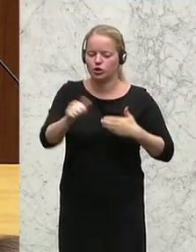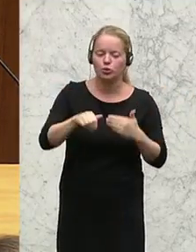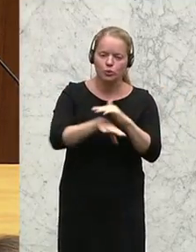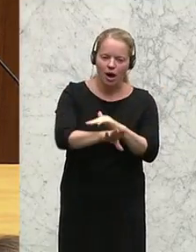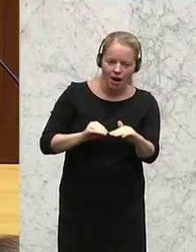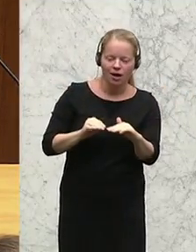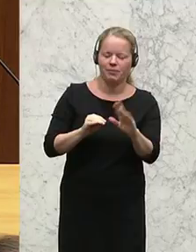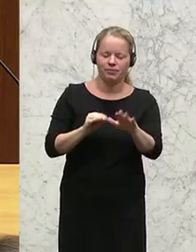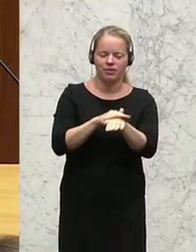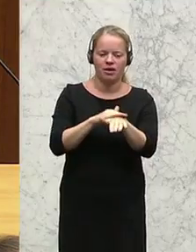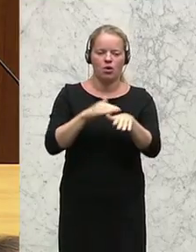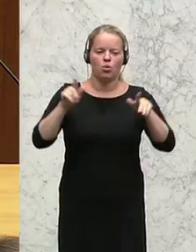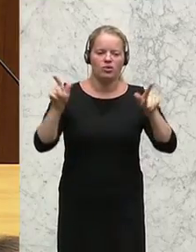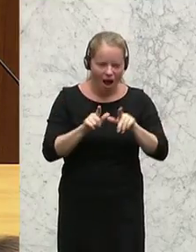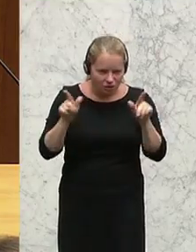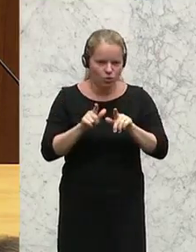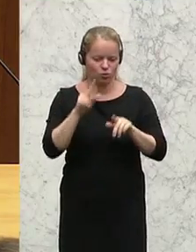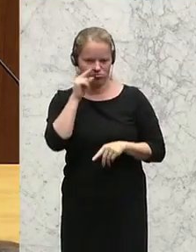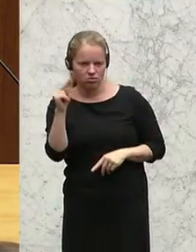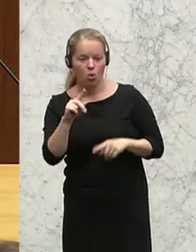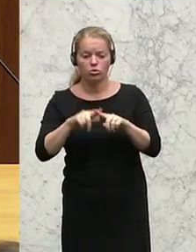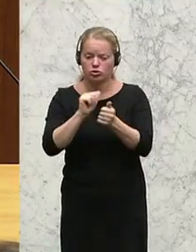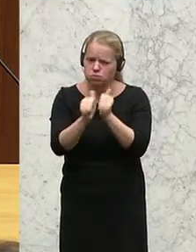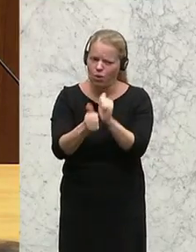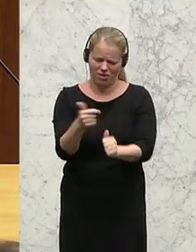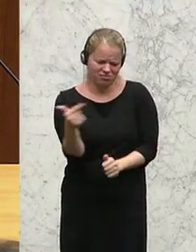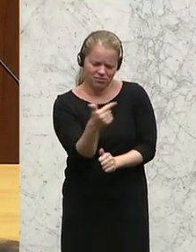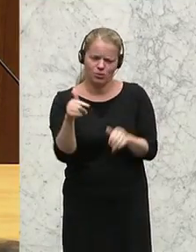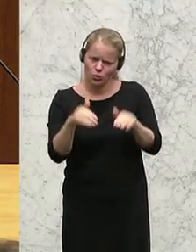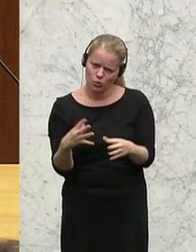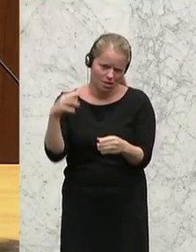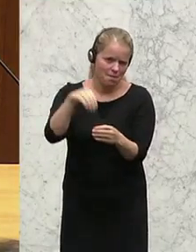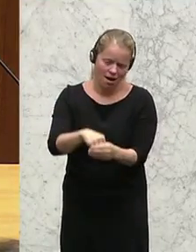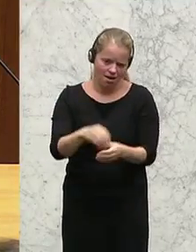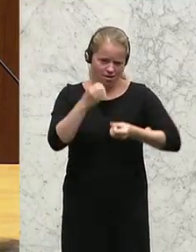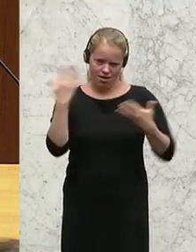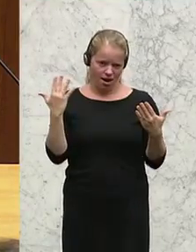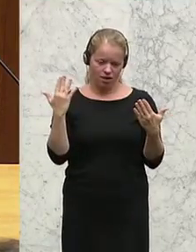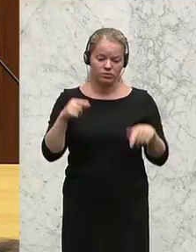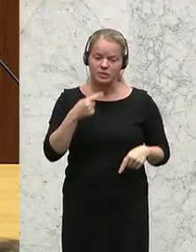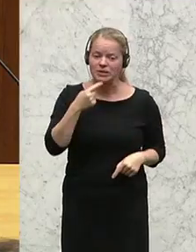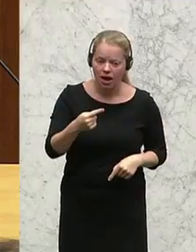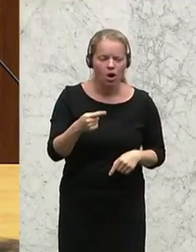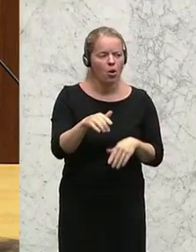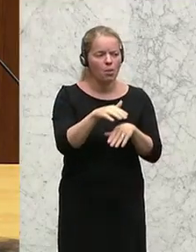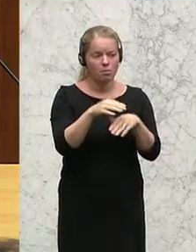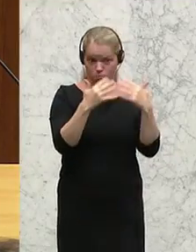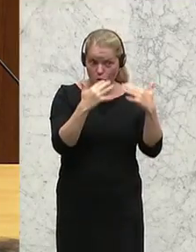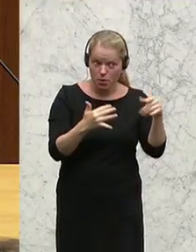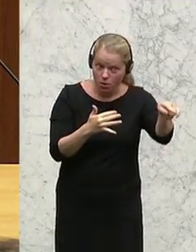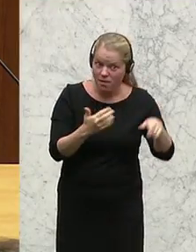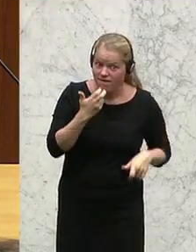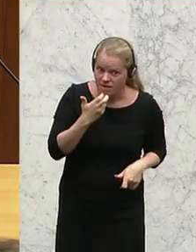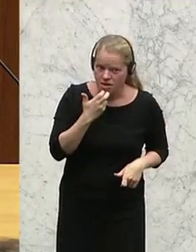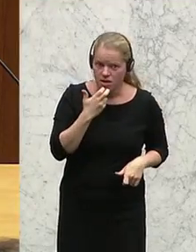Und Sie brauchen den Sportaspekt dabei. Und das, muss ich nur sagen, das ist etwas, das auch das Publikum will. Und ein Konzept,